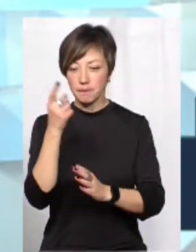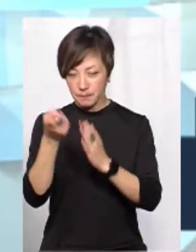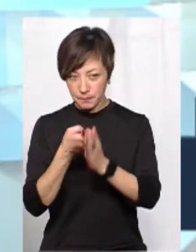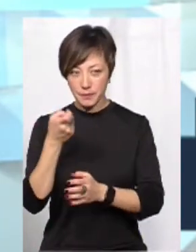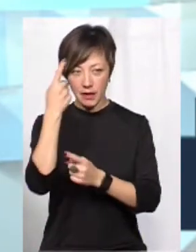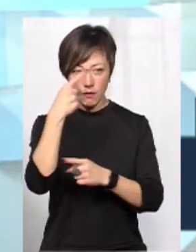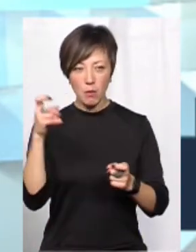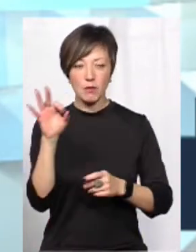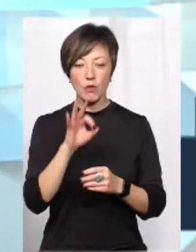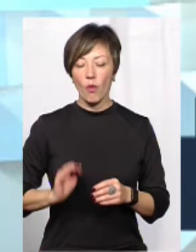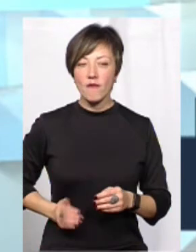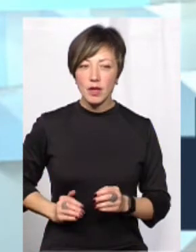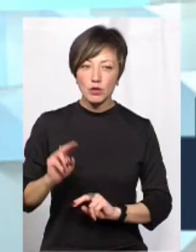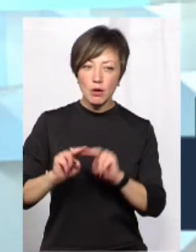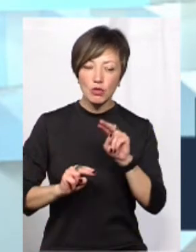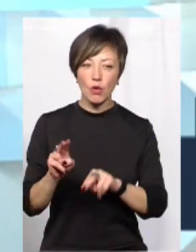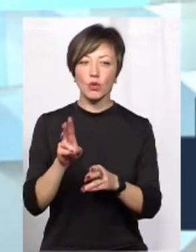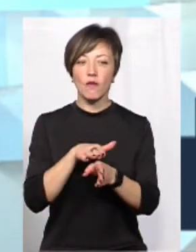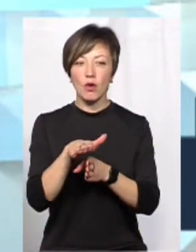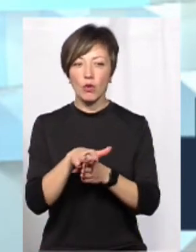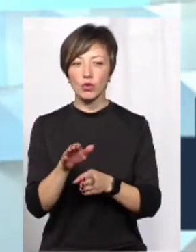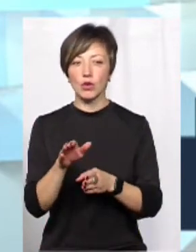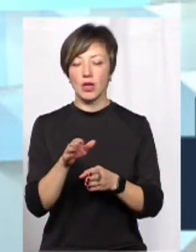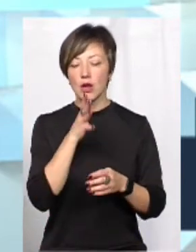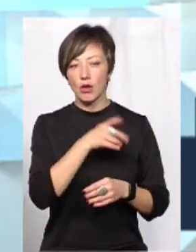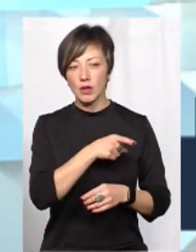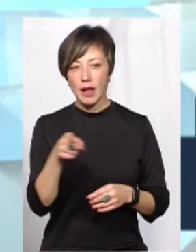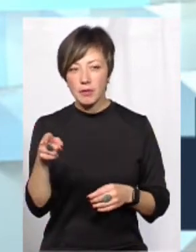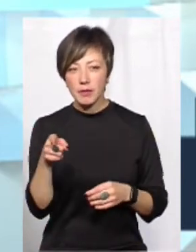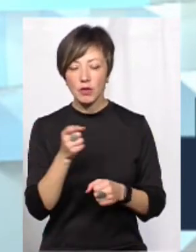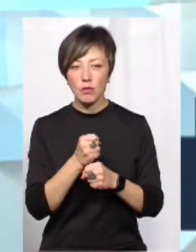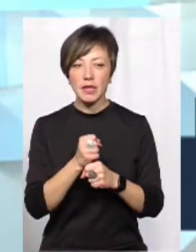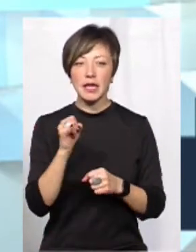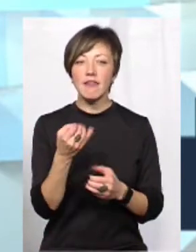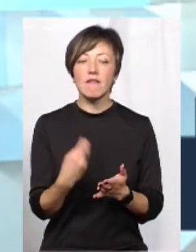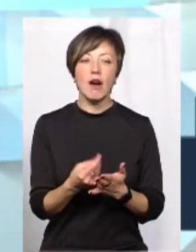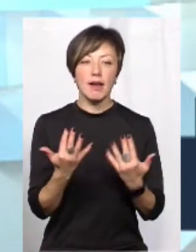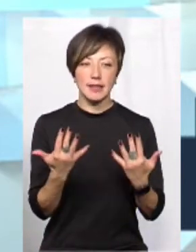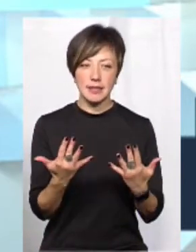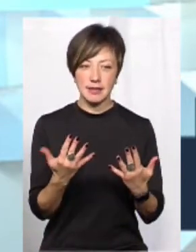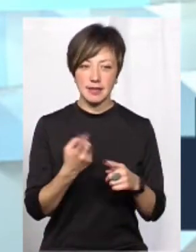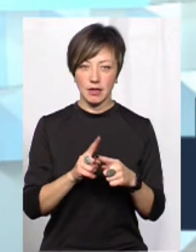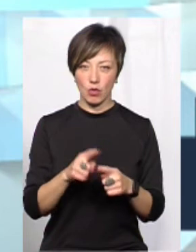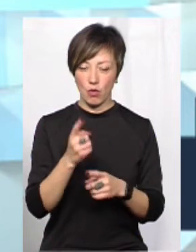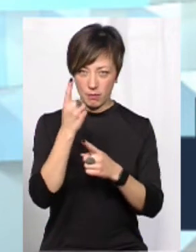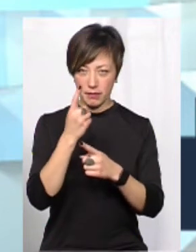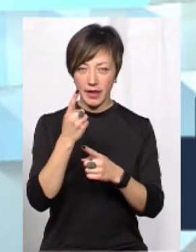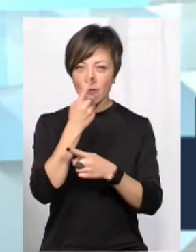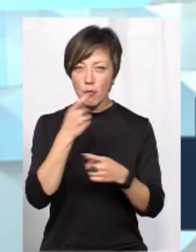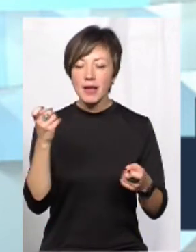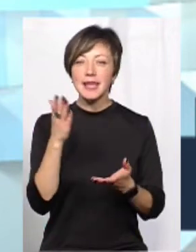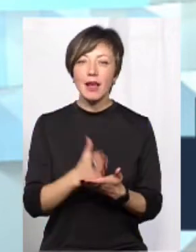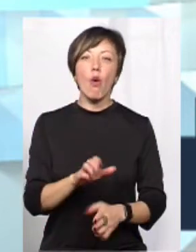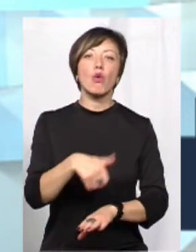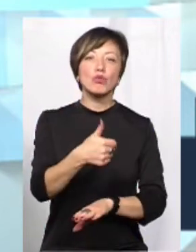про забудовника, про підрядника, про термін виконання робіт і про вартість цих робіт. Тобто, та інформація, яка є